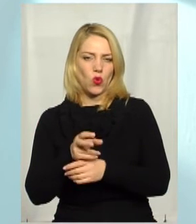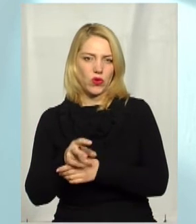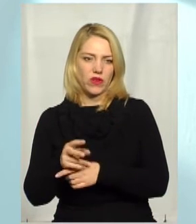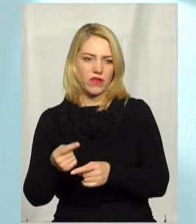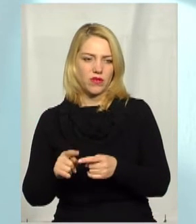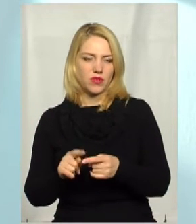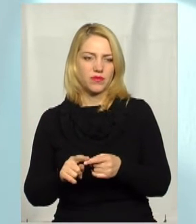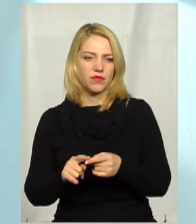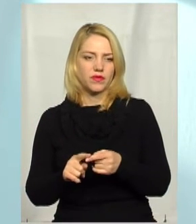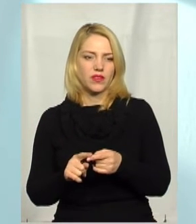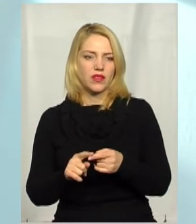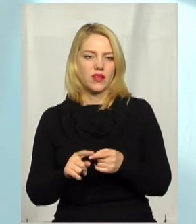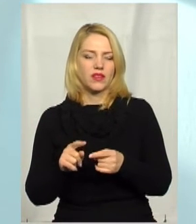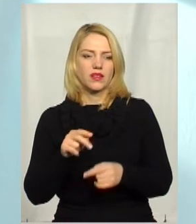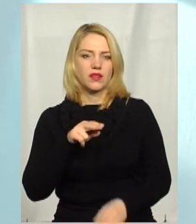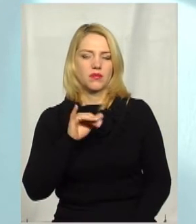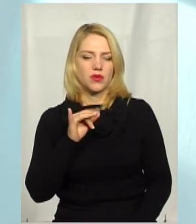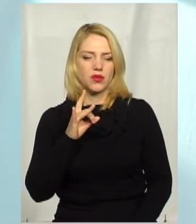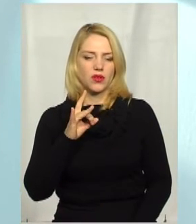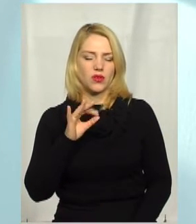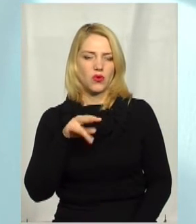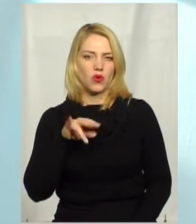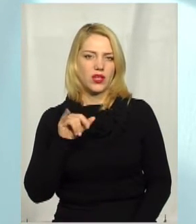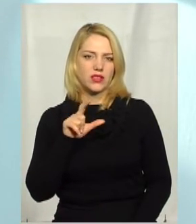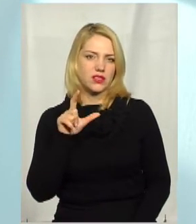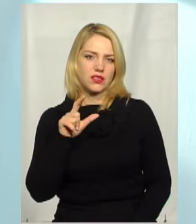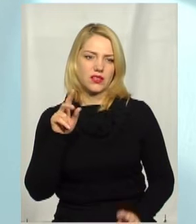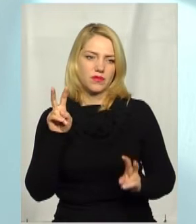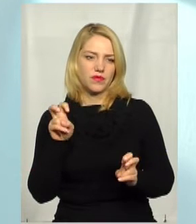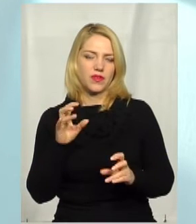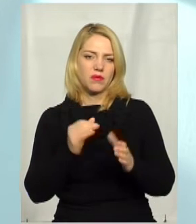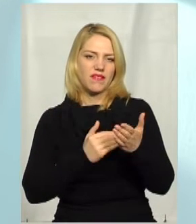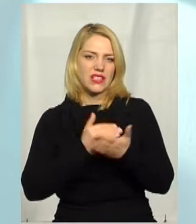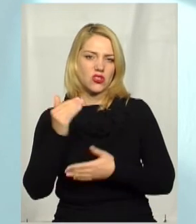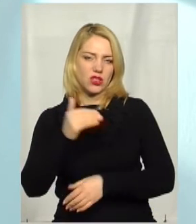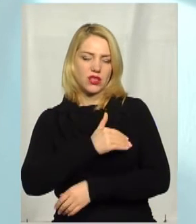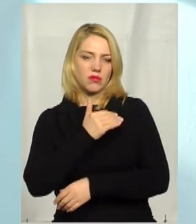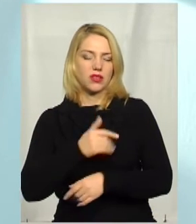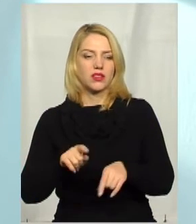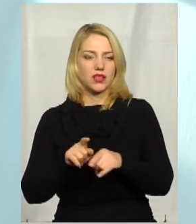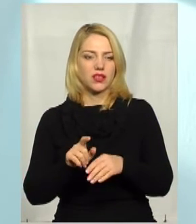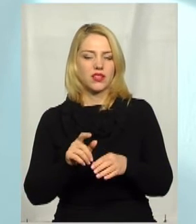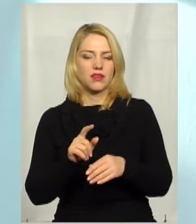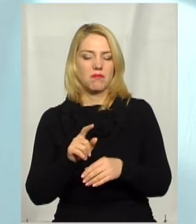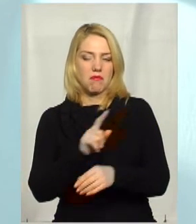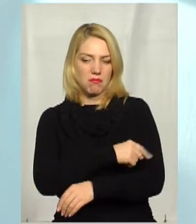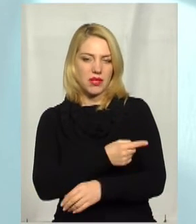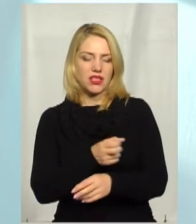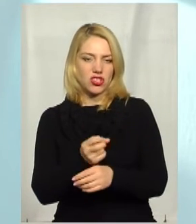доступу повітря, процес піролізу при високих температурах. І такі відходи медичні